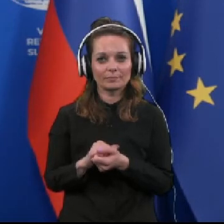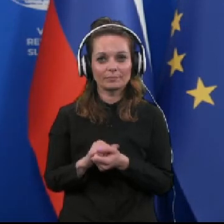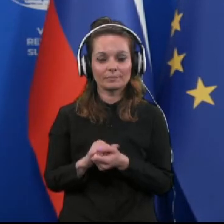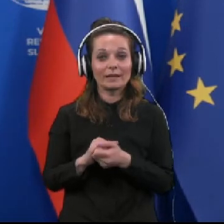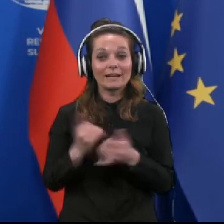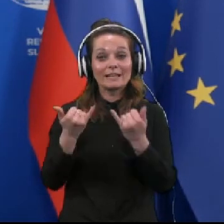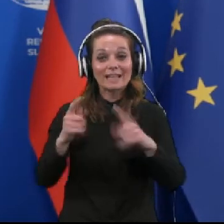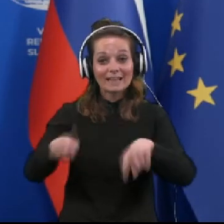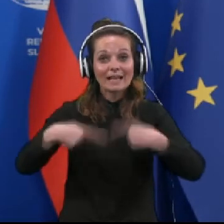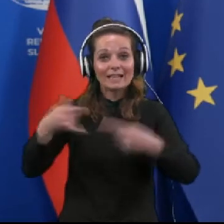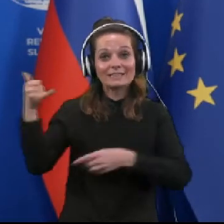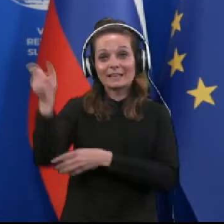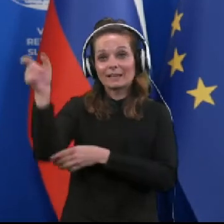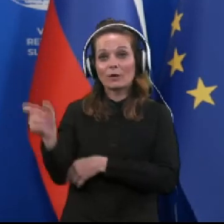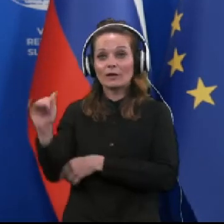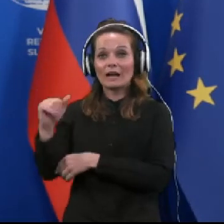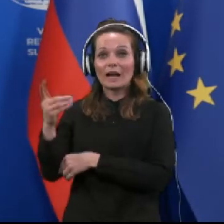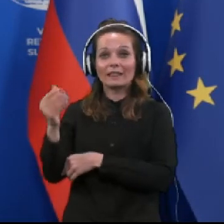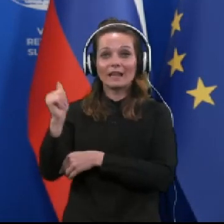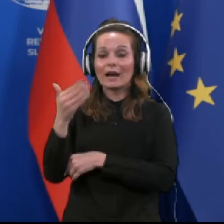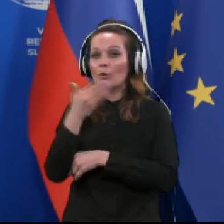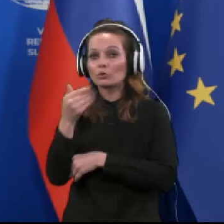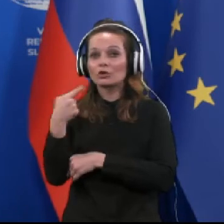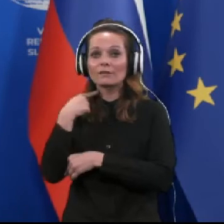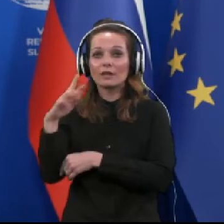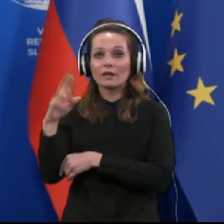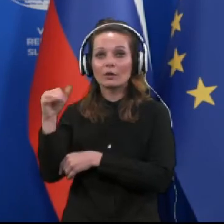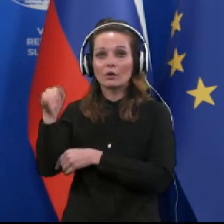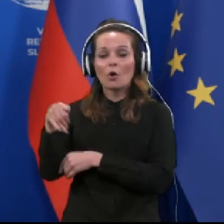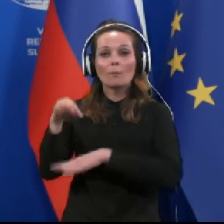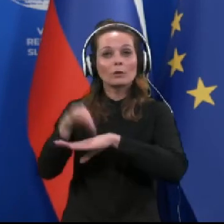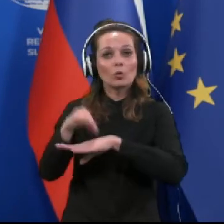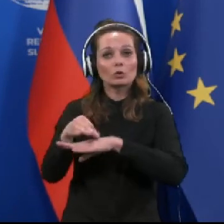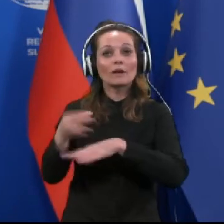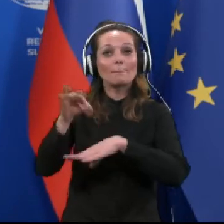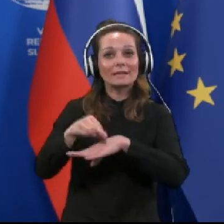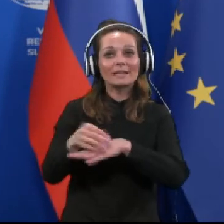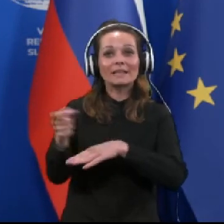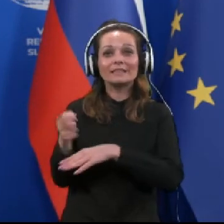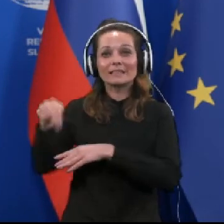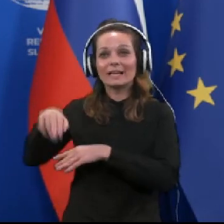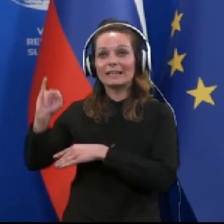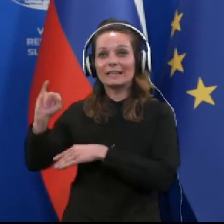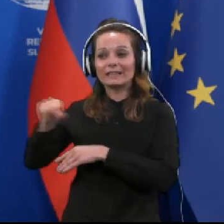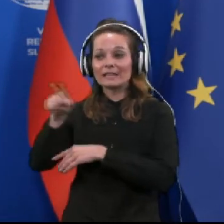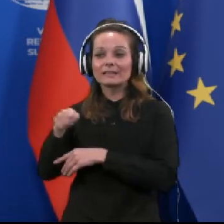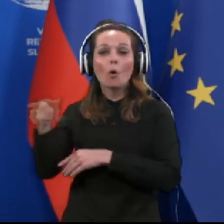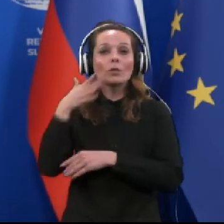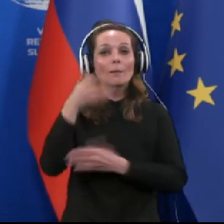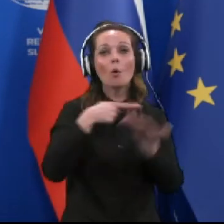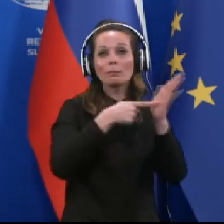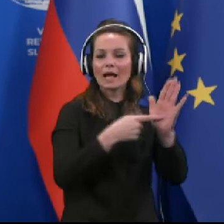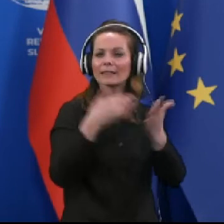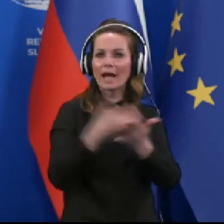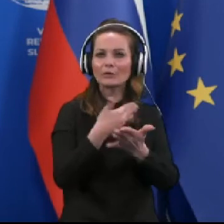Naslednja gostja je Ada Hočevar-Grom, doktorica medicine iz Nacionalnega inštituta za javno zdravje, ki bo predstavila